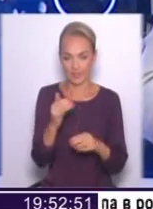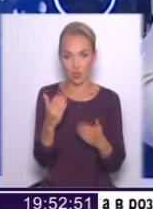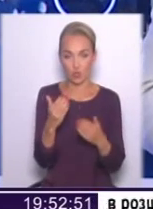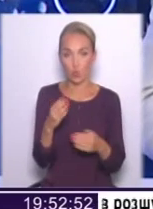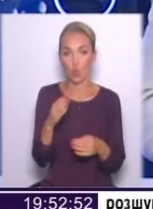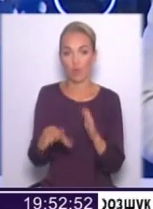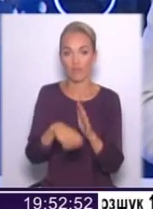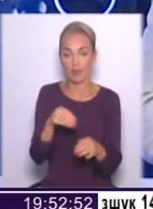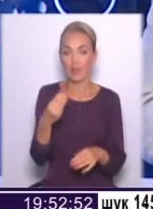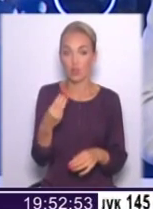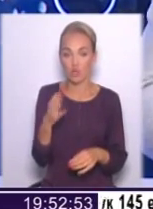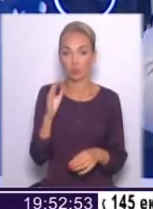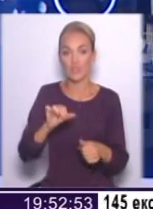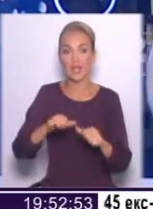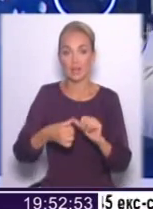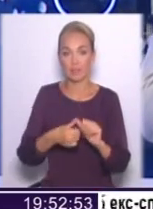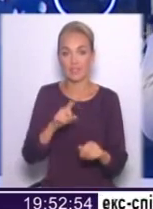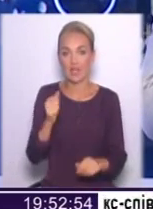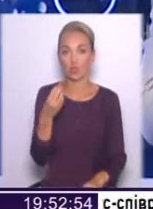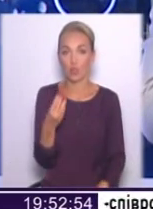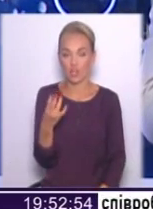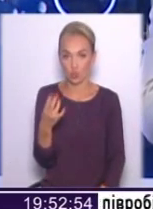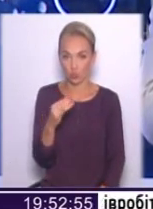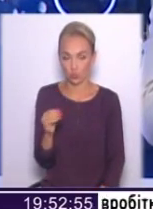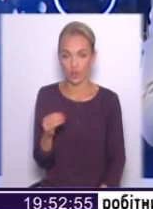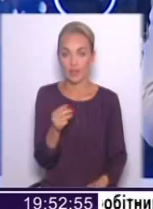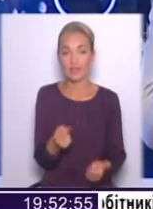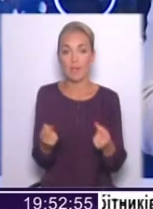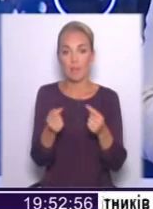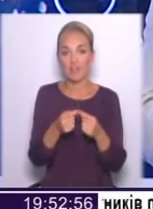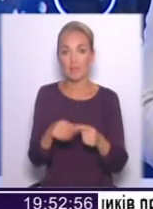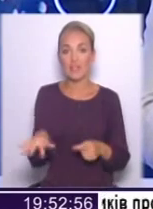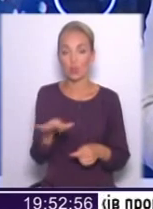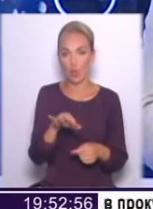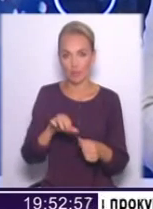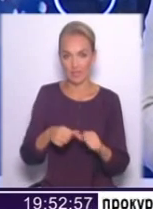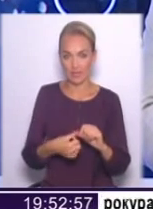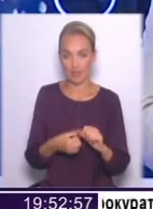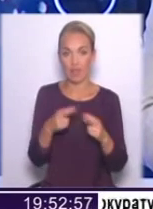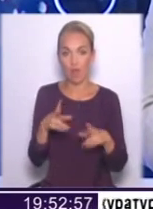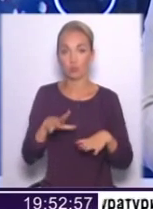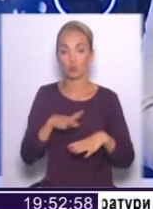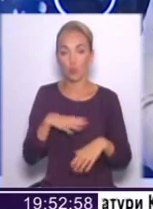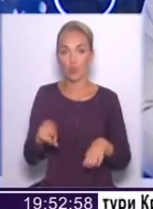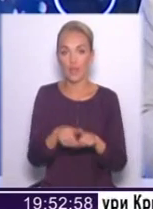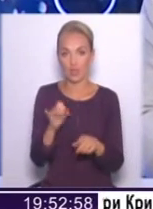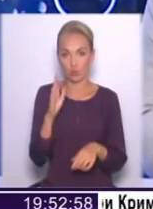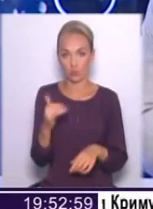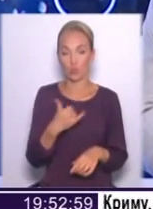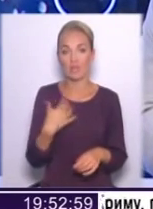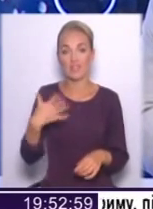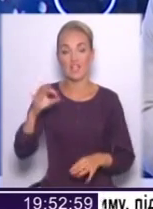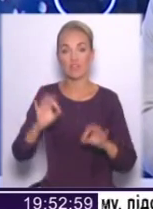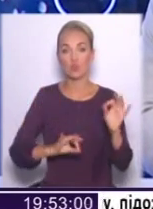Троєщини, значить, він буде закріплений за Троєщини. Тобто, іде закріплення за певними територіями людей. Це як воно було, так і буде. Тобто, у нас зараз 50